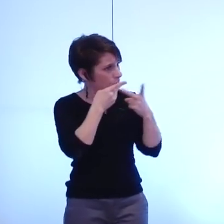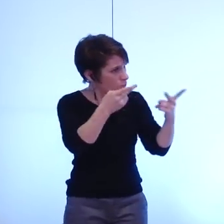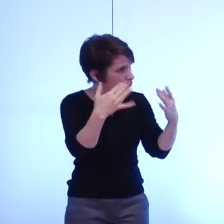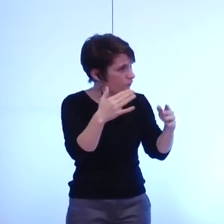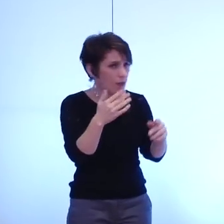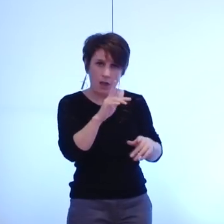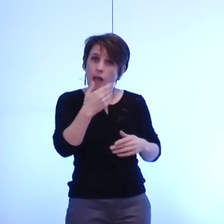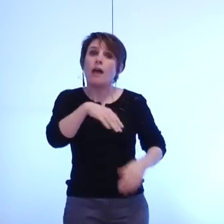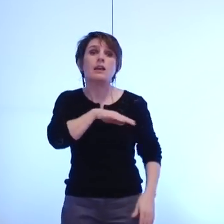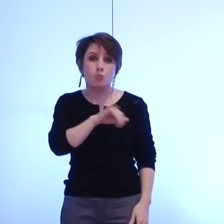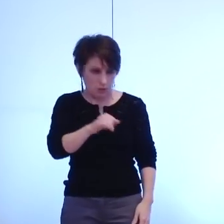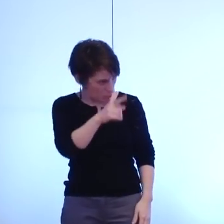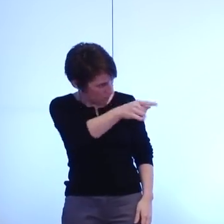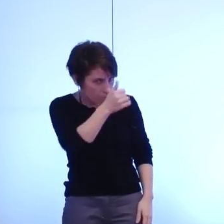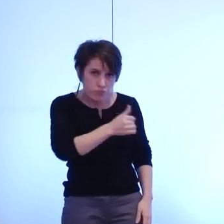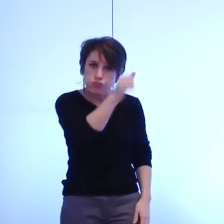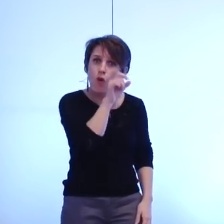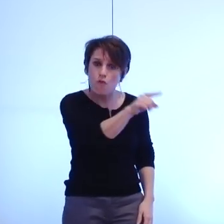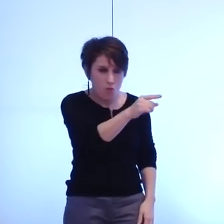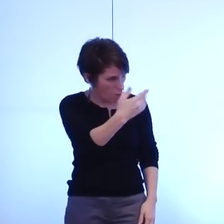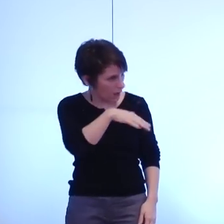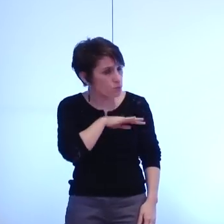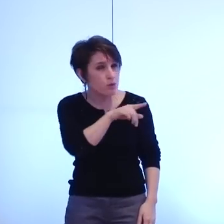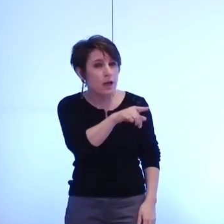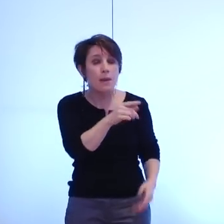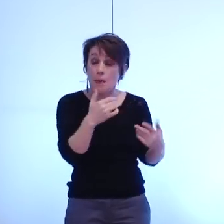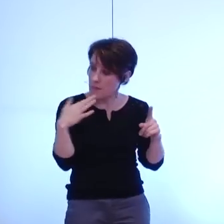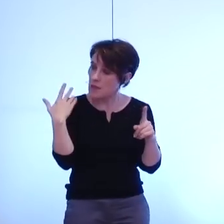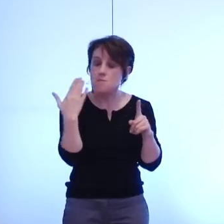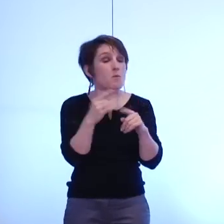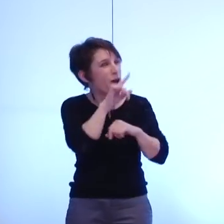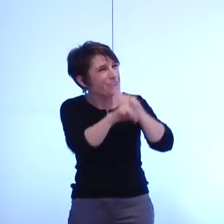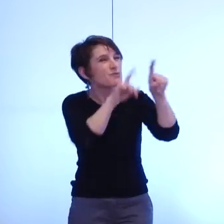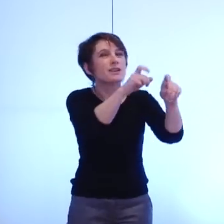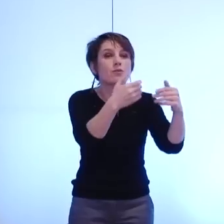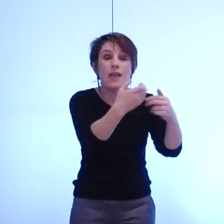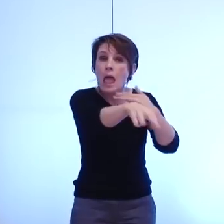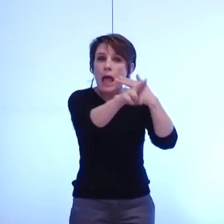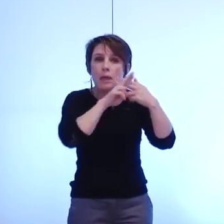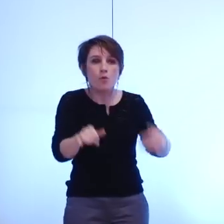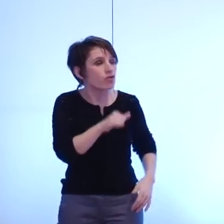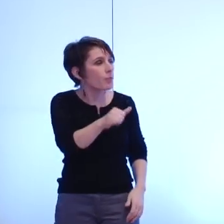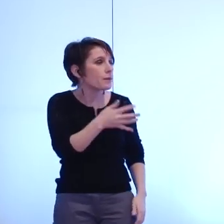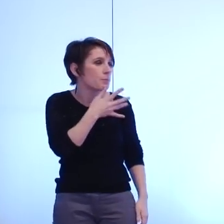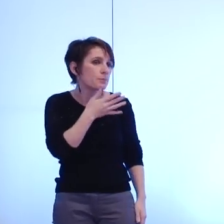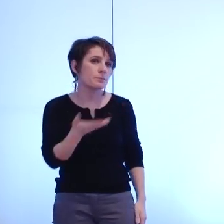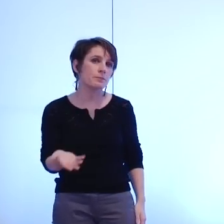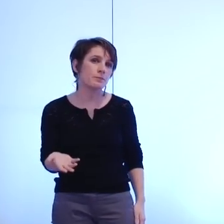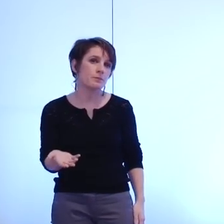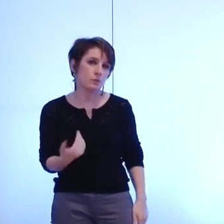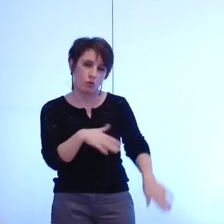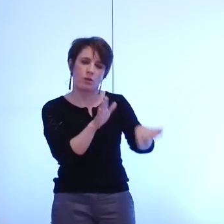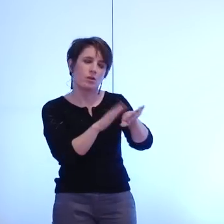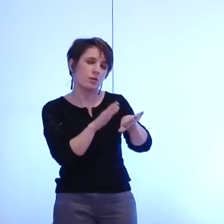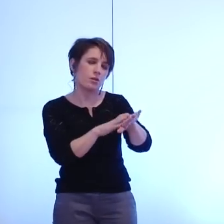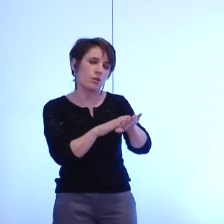compétence et que vous n'y avez à aucun moment répondu et donc franchement je vous invite à changer